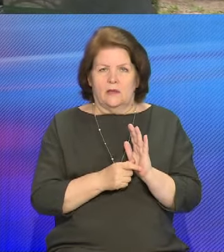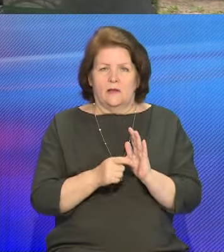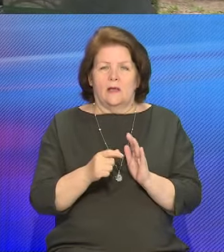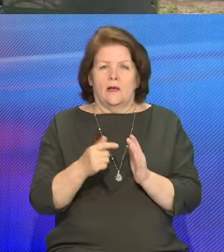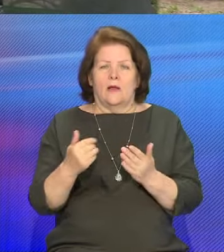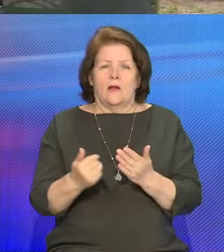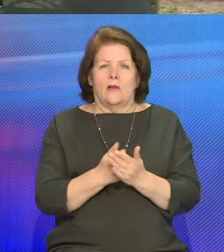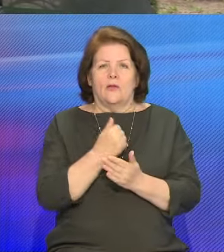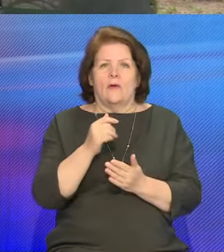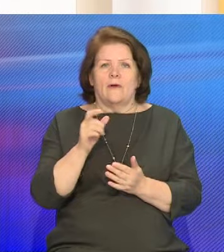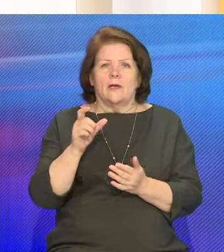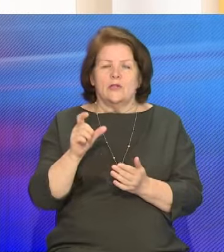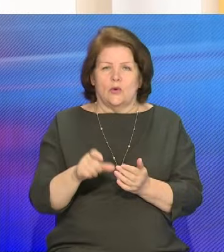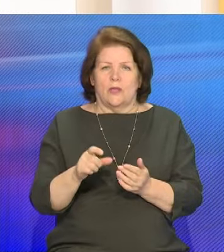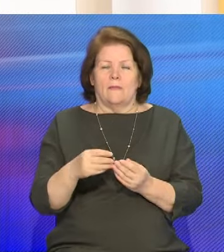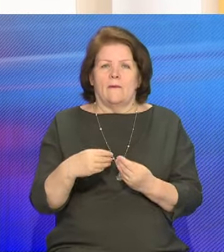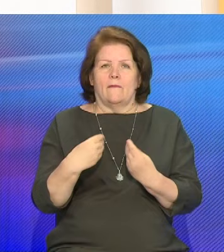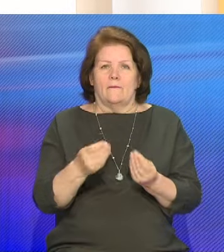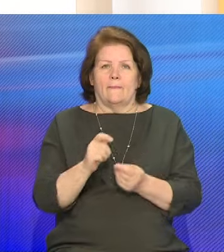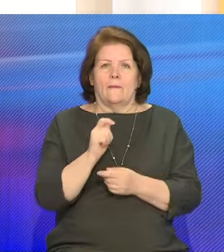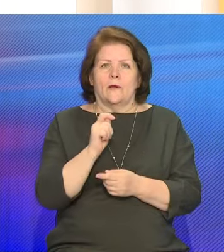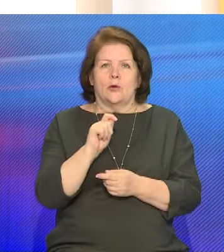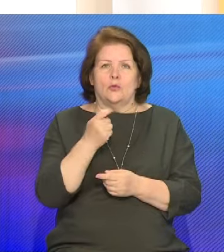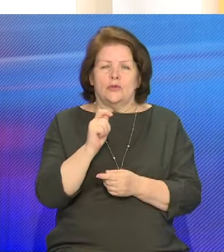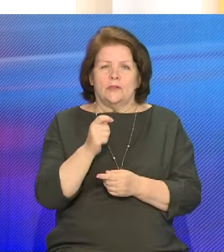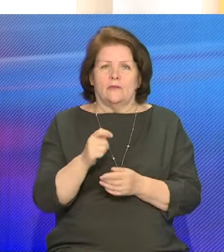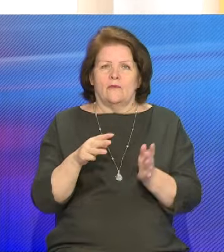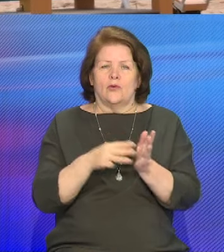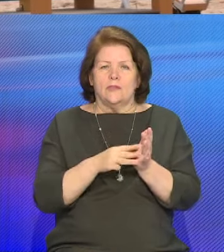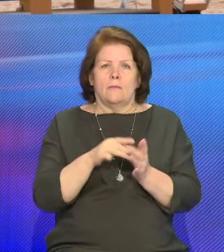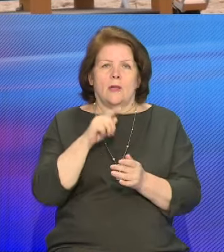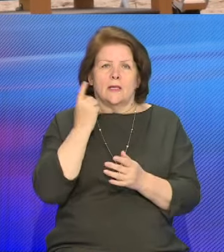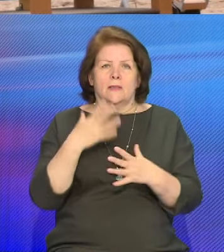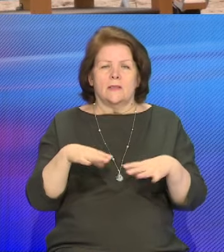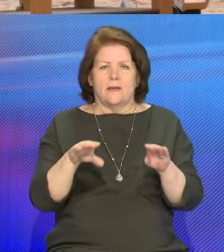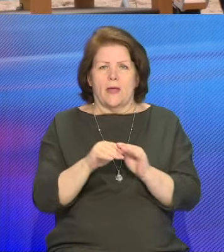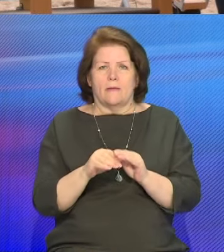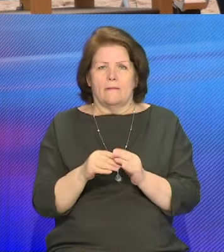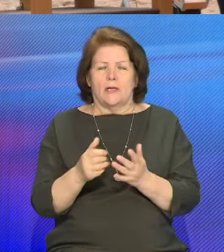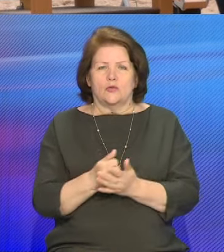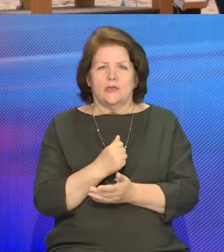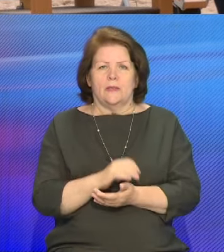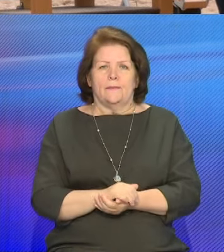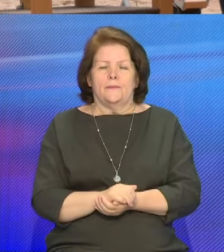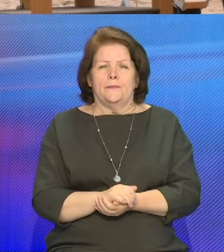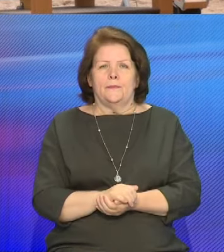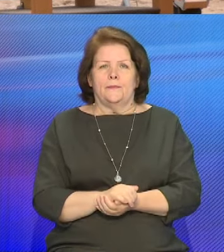аурашистой обстановке уручили ключи. Их отримали 8 молодых семья. Продолжение следует...